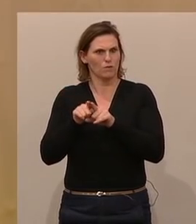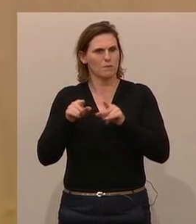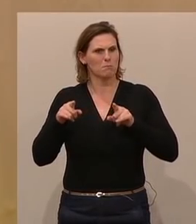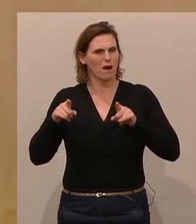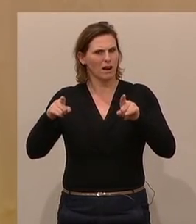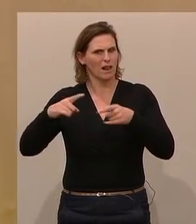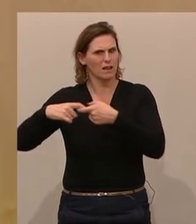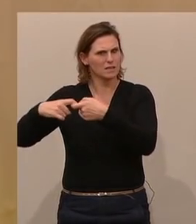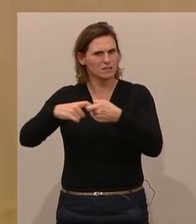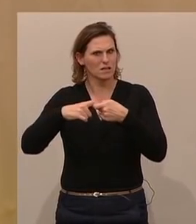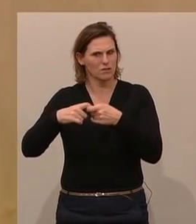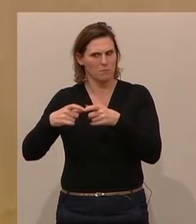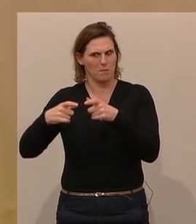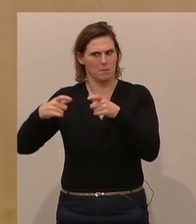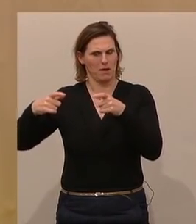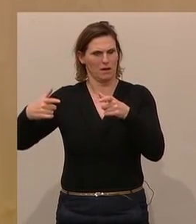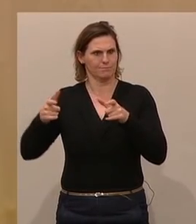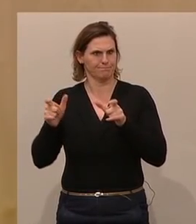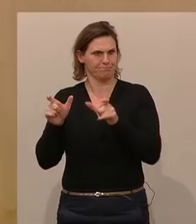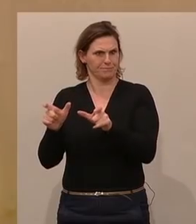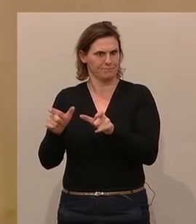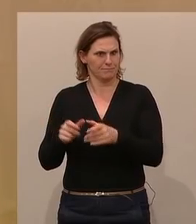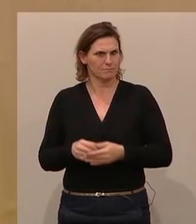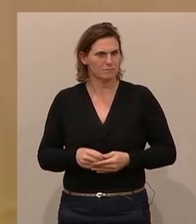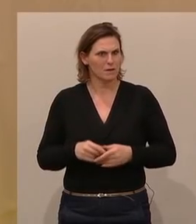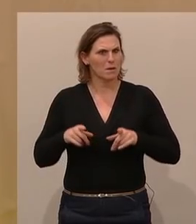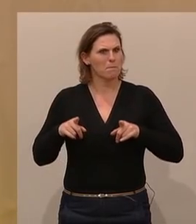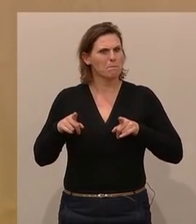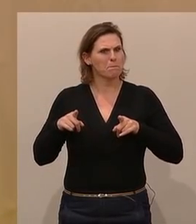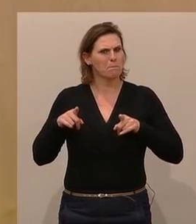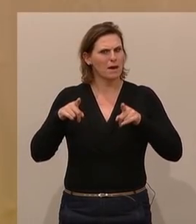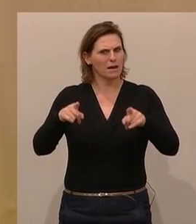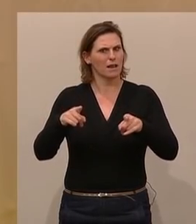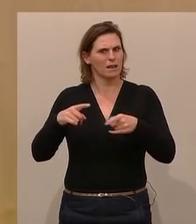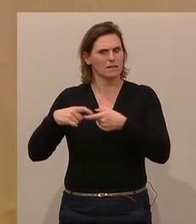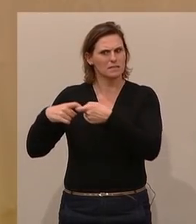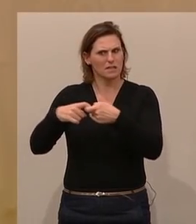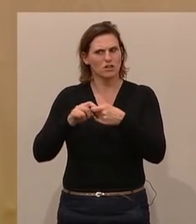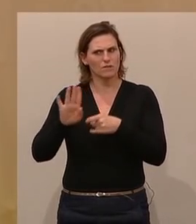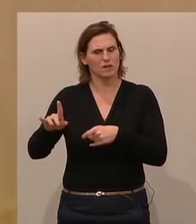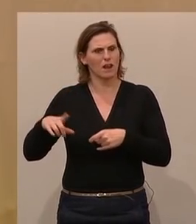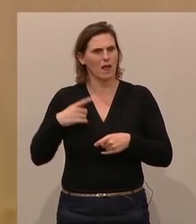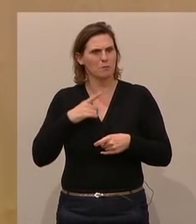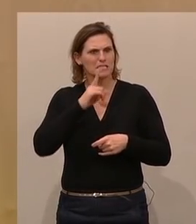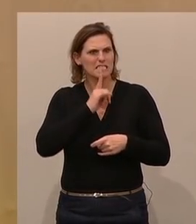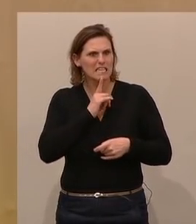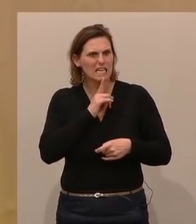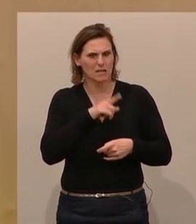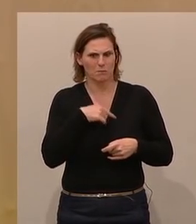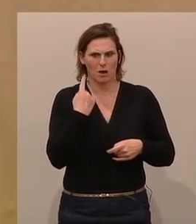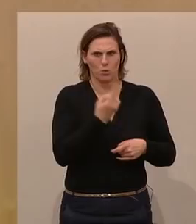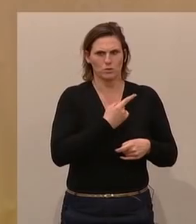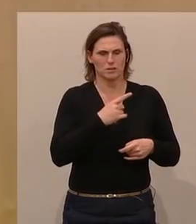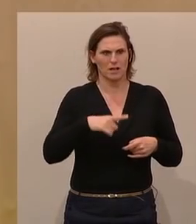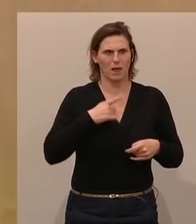Parallelgesellschaften sich entgegenzustellen. Parallelgesellschaften, deren Lebensstil einfach mit dem von uns gepflogenen